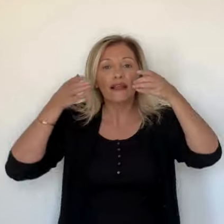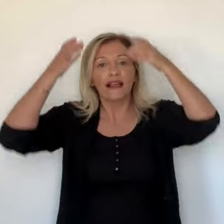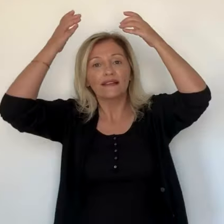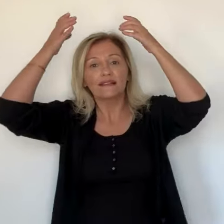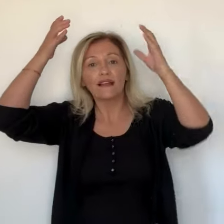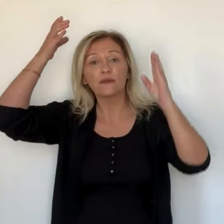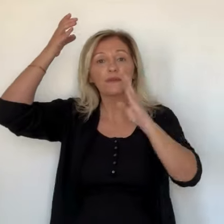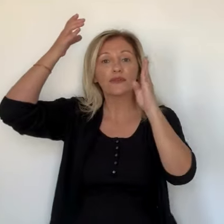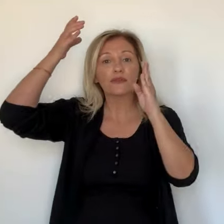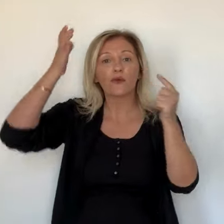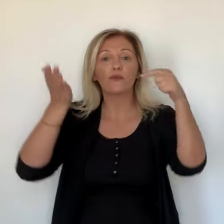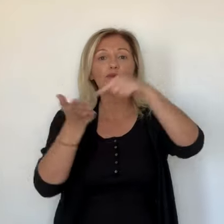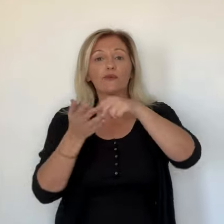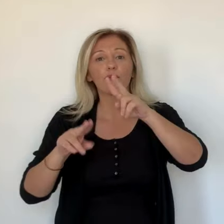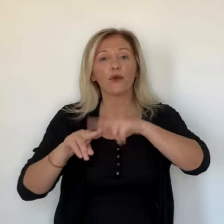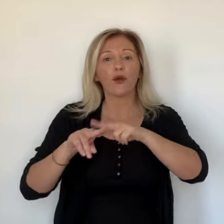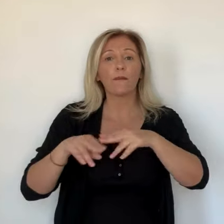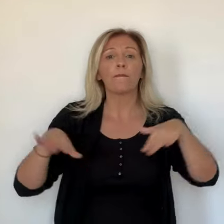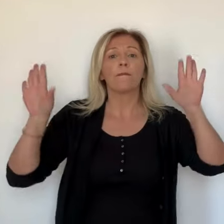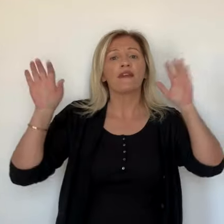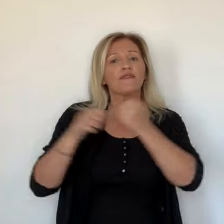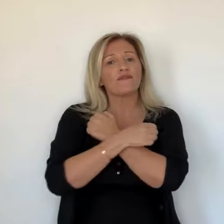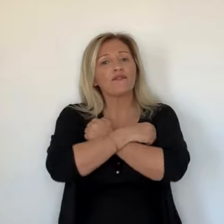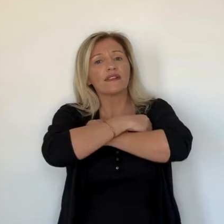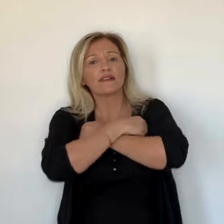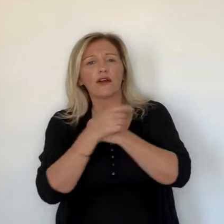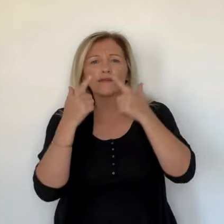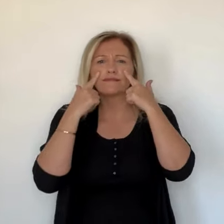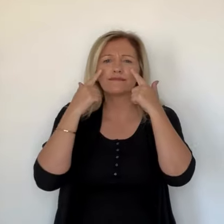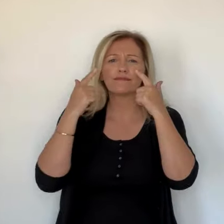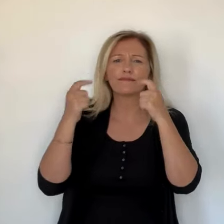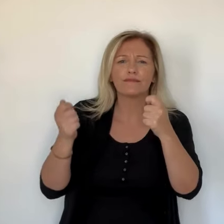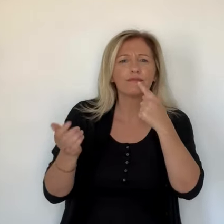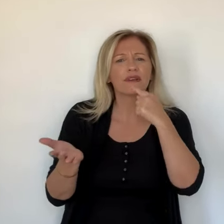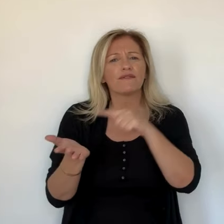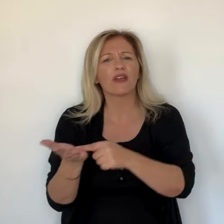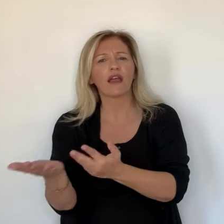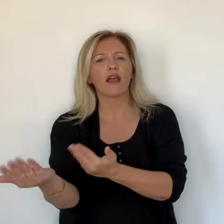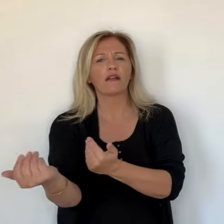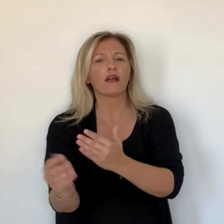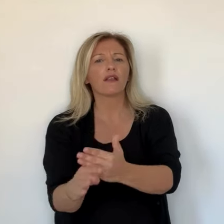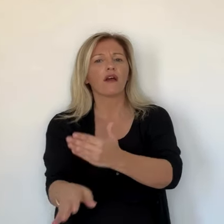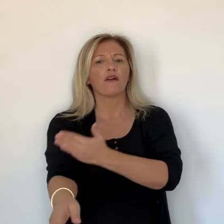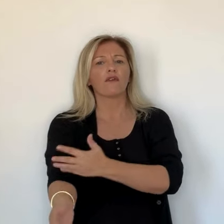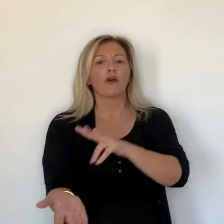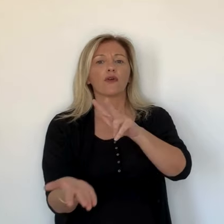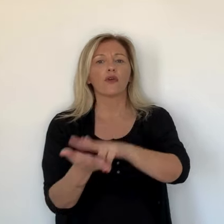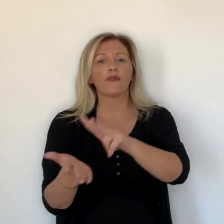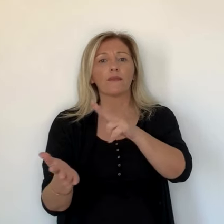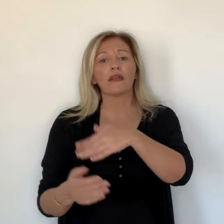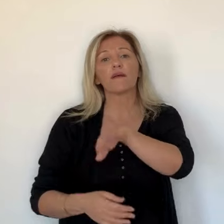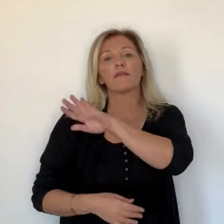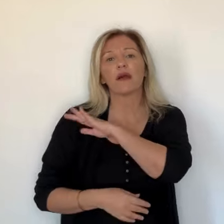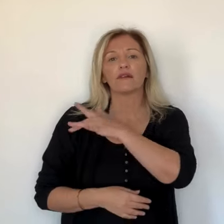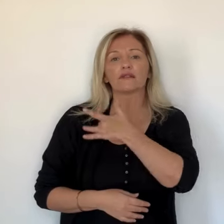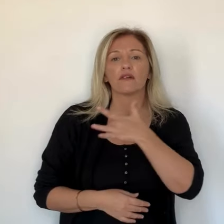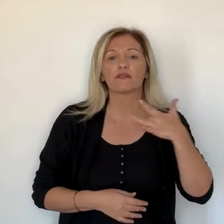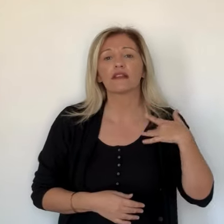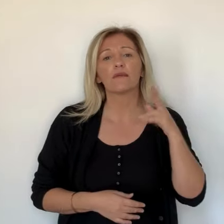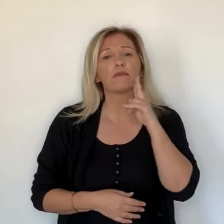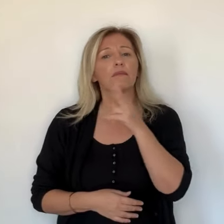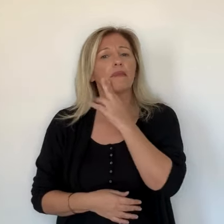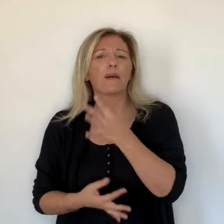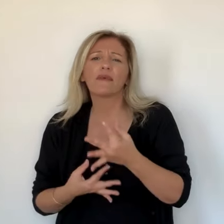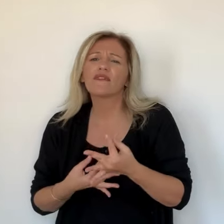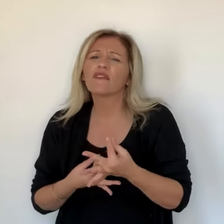décembre prochain. Coïncidence, le cardinal Bustillo était reçu en audience hier matin par le pape à Rome. Par